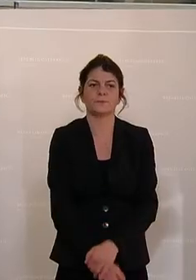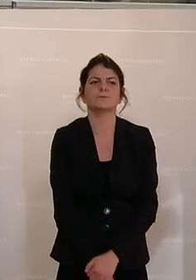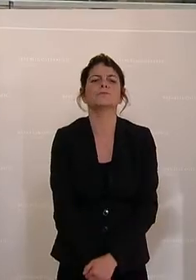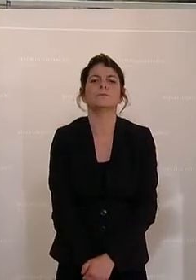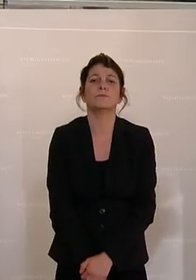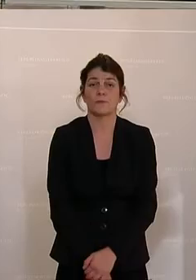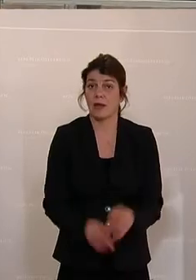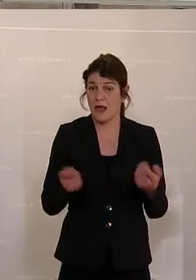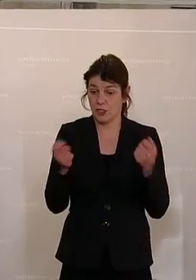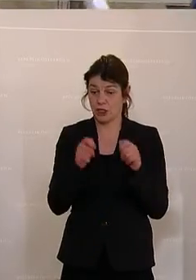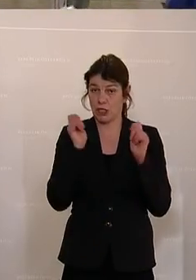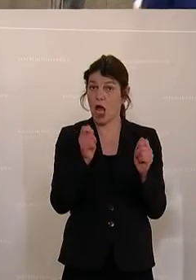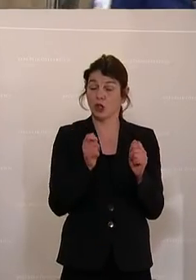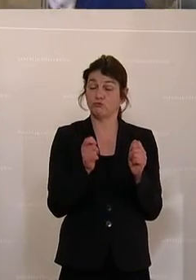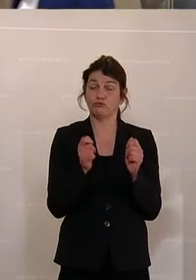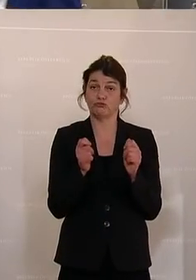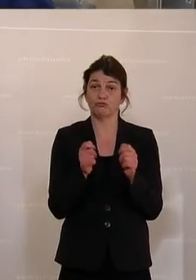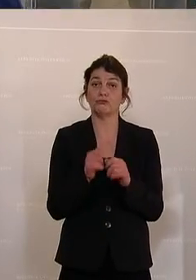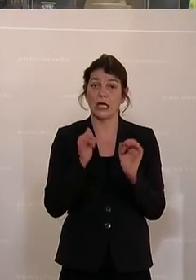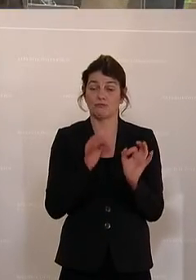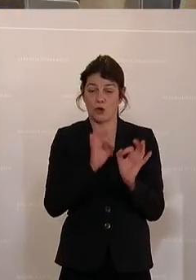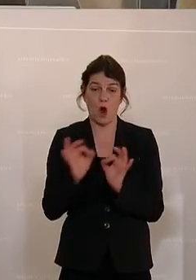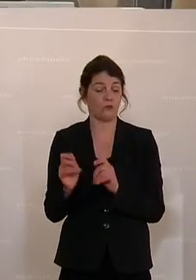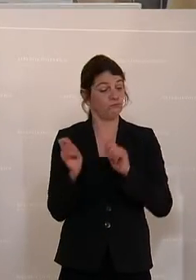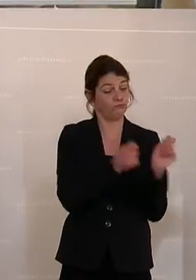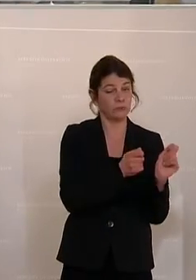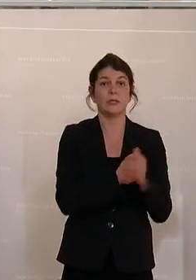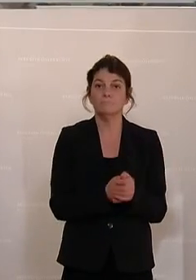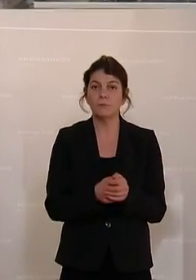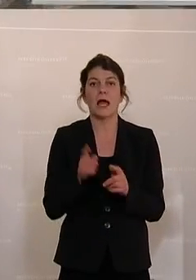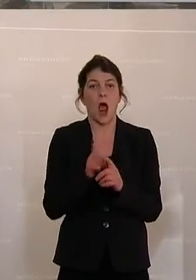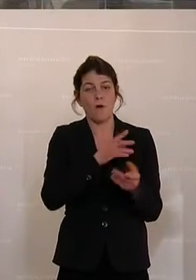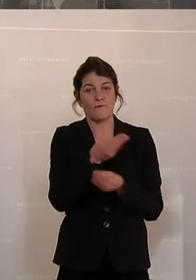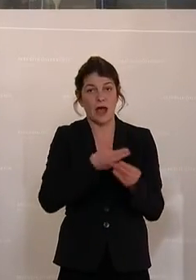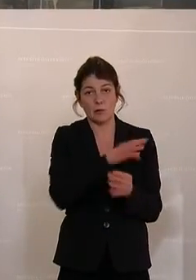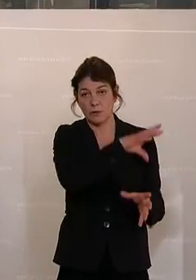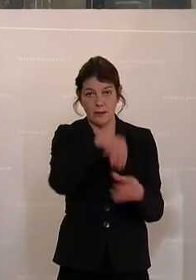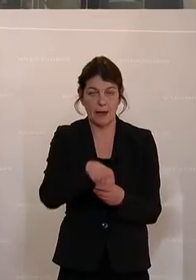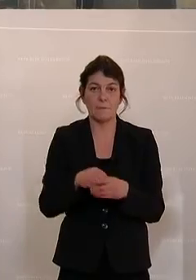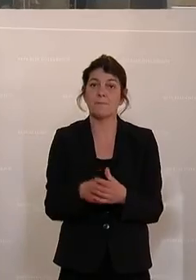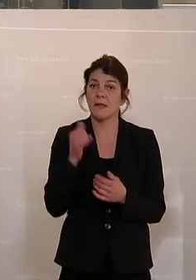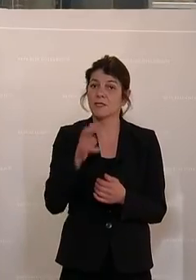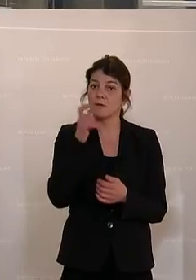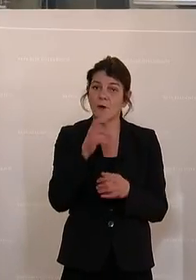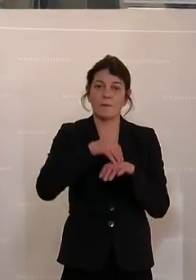Die ökosoziale Steuerreform sei also weder sozial noch ökologisch. Ein großer Wurf kritisiert hier die Umwelt und Klimasprecherin der SPÖ.